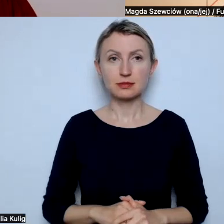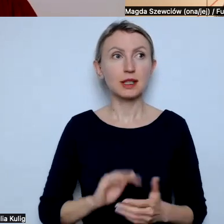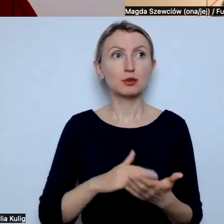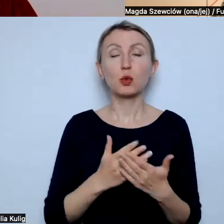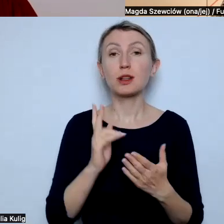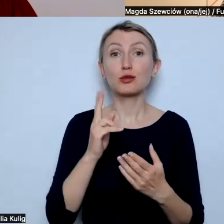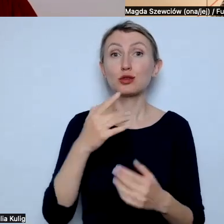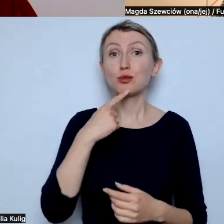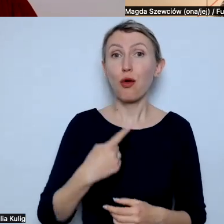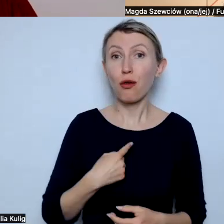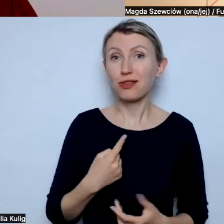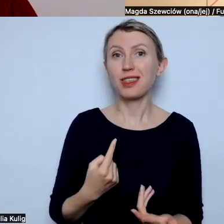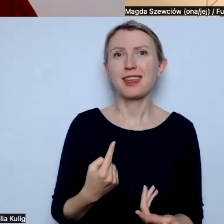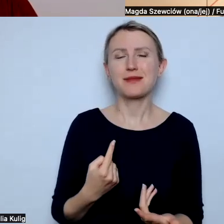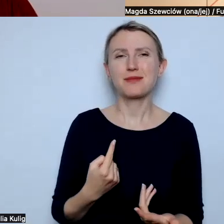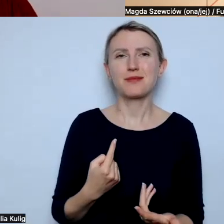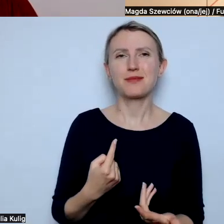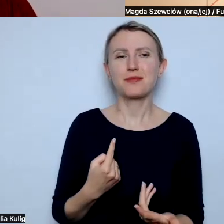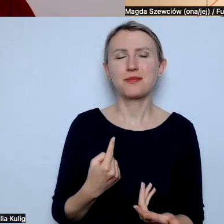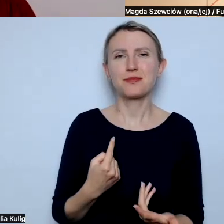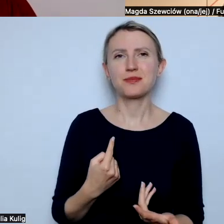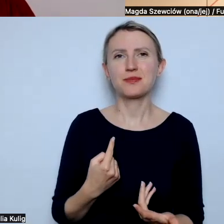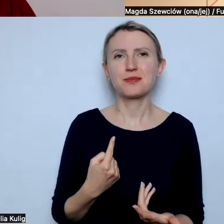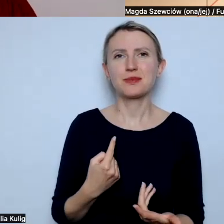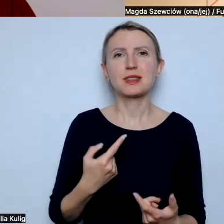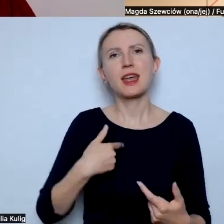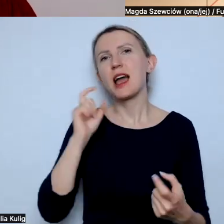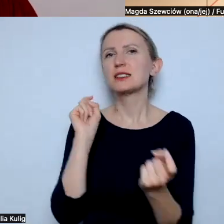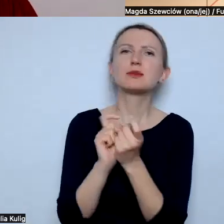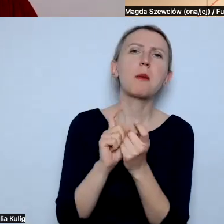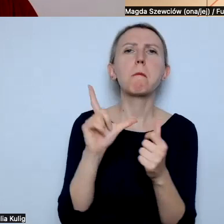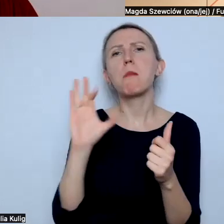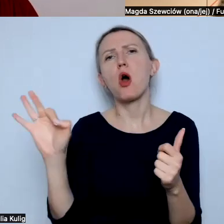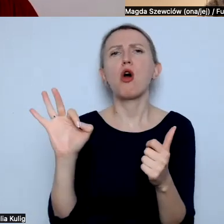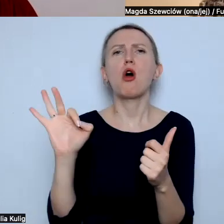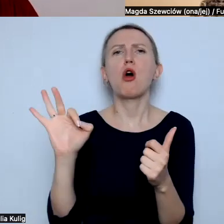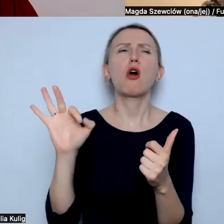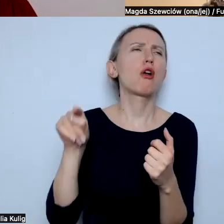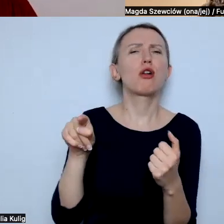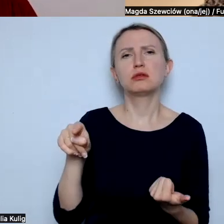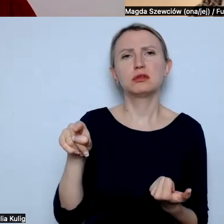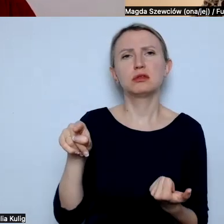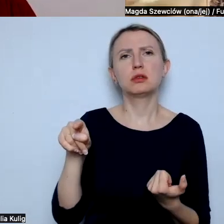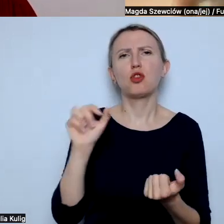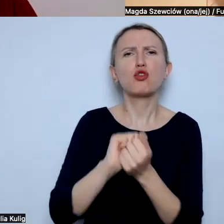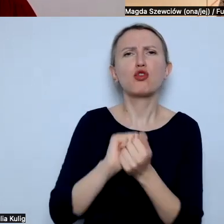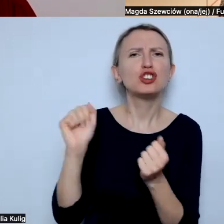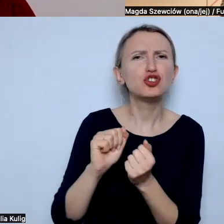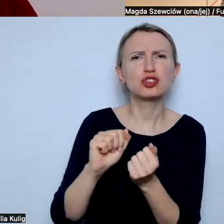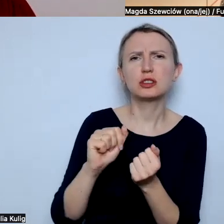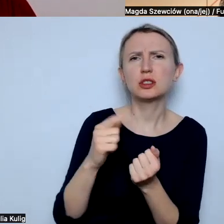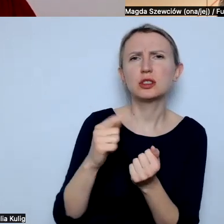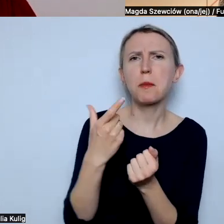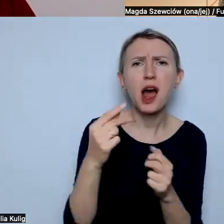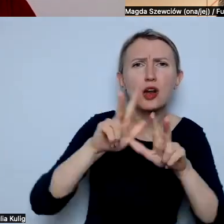jest przeciwny, bo to rozwala heteroseksualne rodziny,